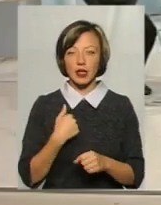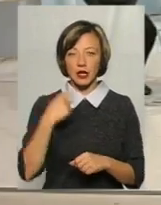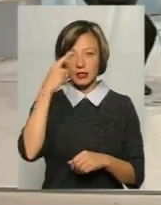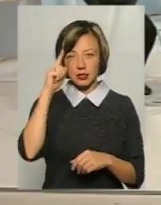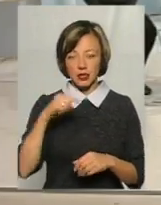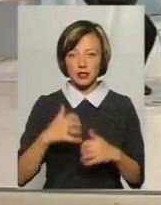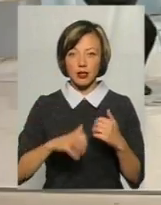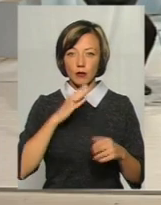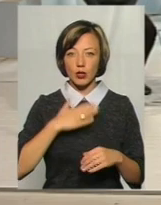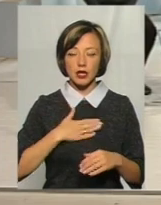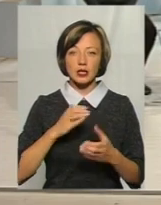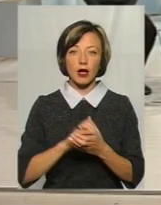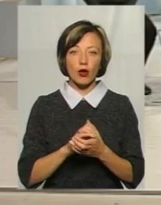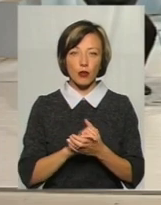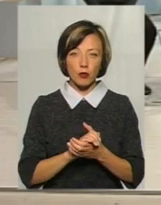знаю, серед моїх знайомих,